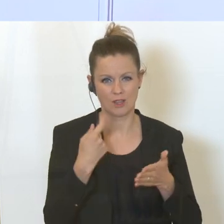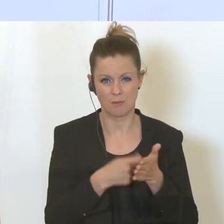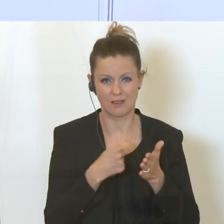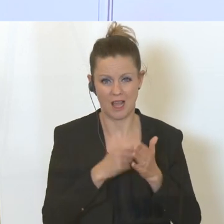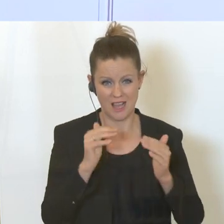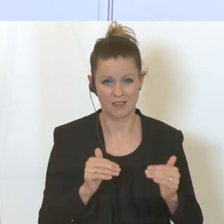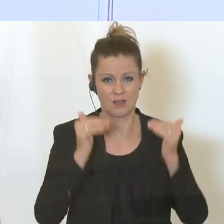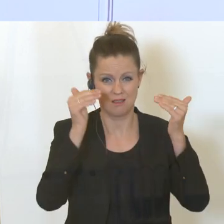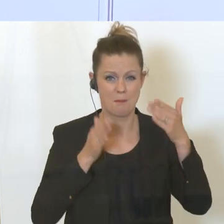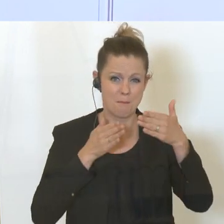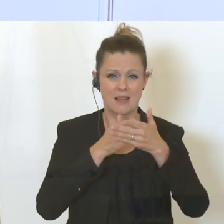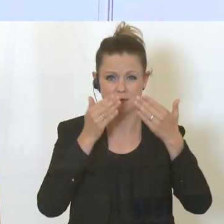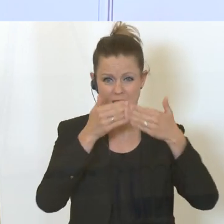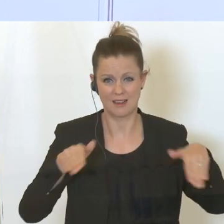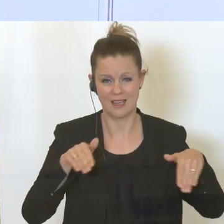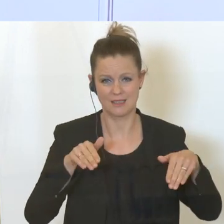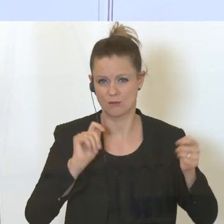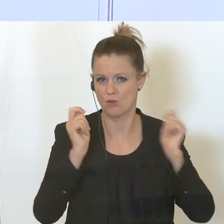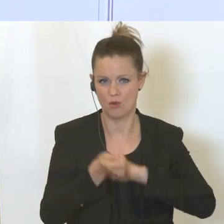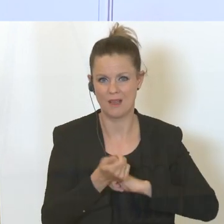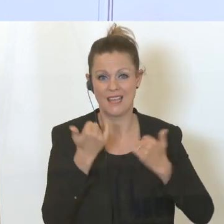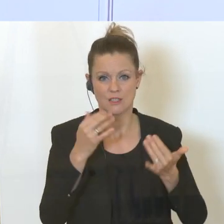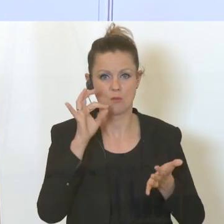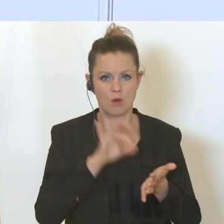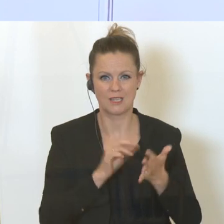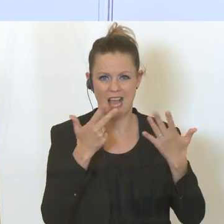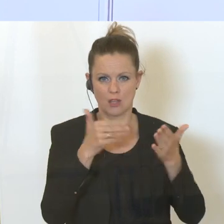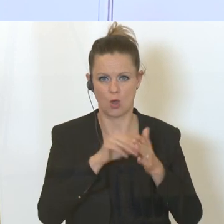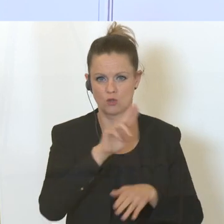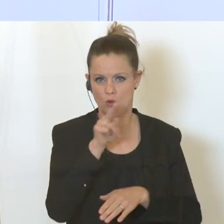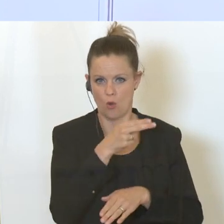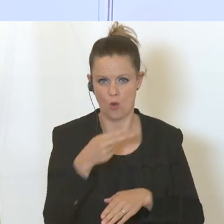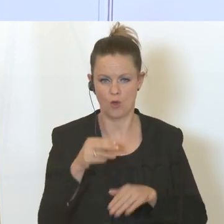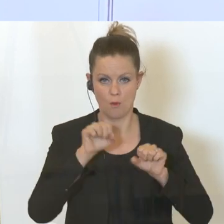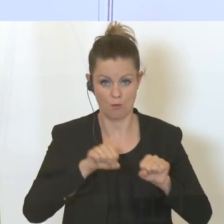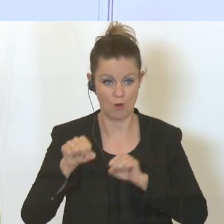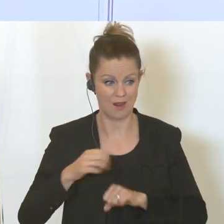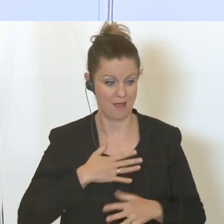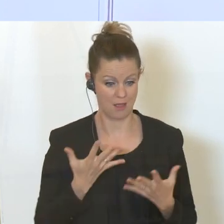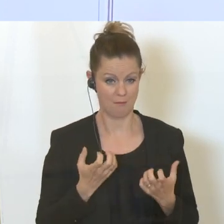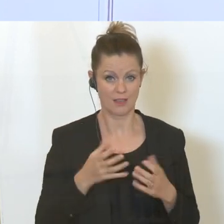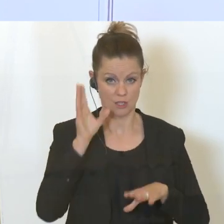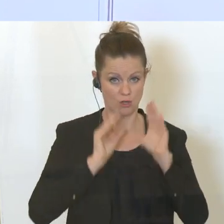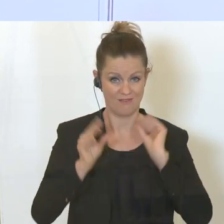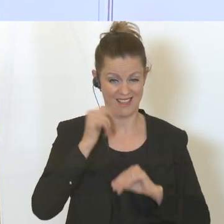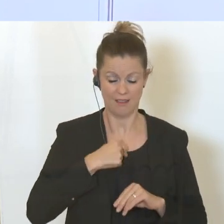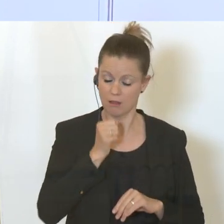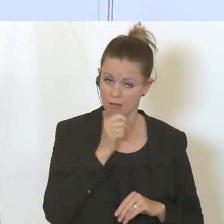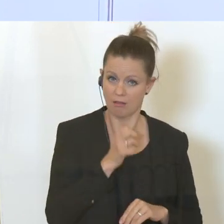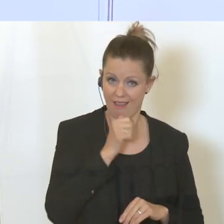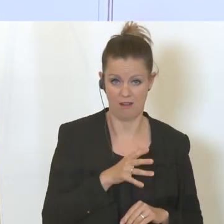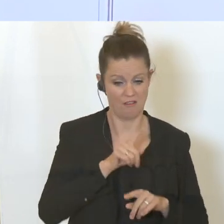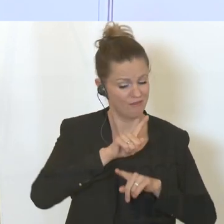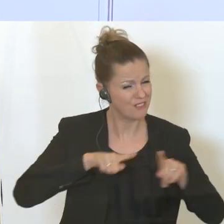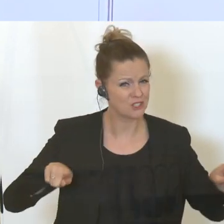Diese liegt im Moment bei 800.000 Euro und aus meiner praktischen Erfahrung, ich rede täglich mit den